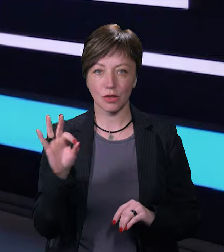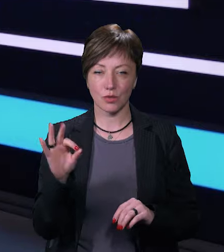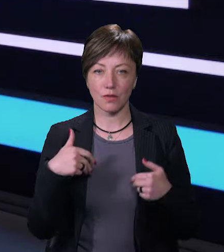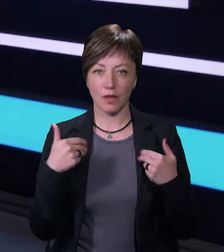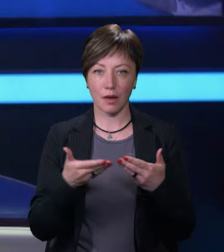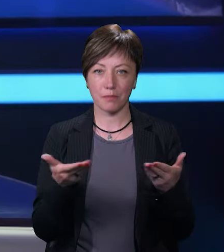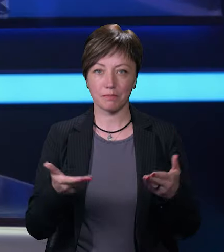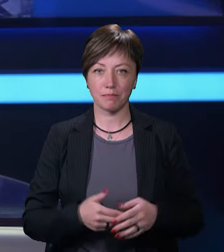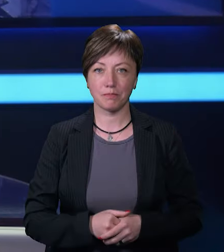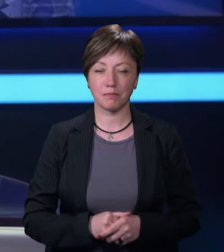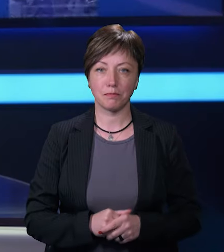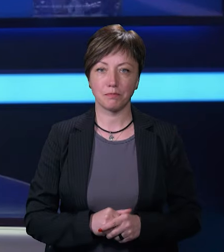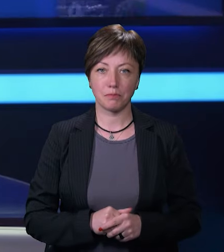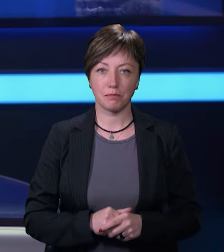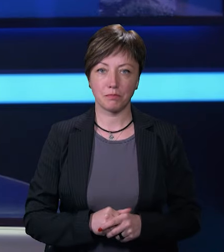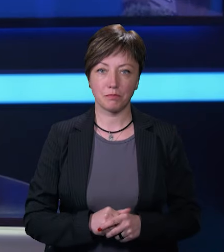Вітаємо!